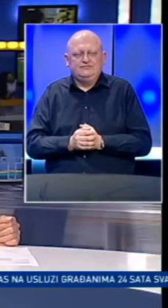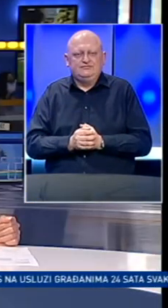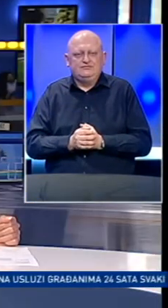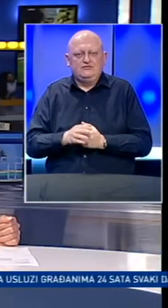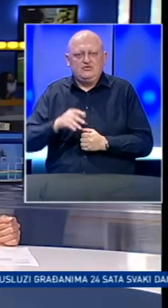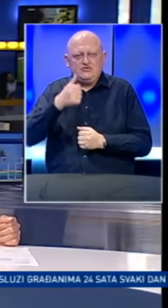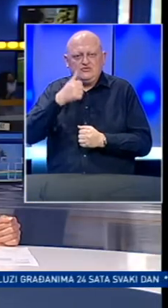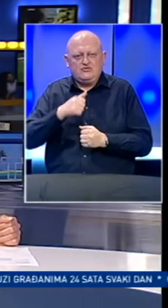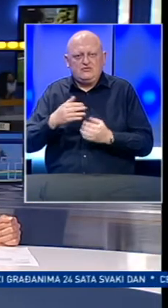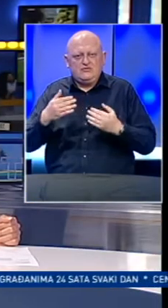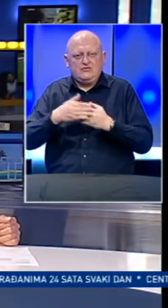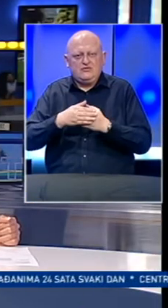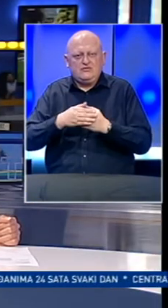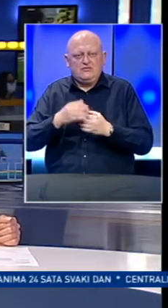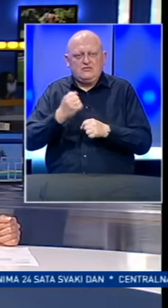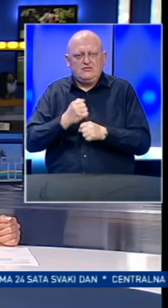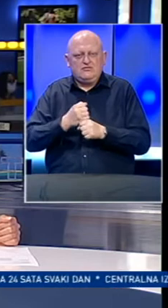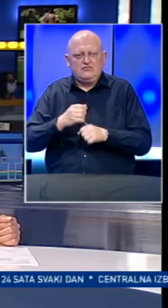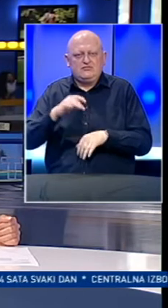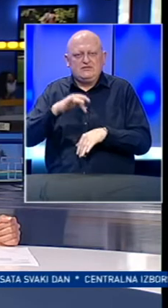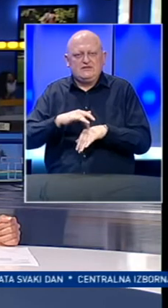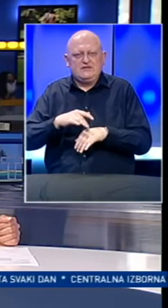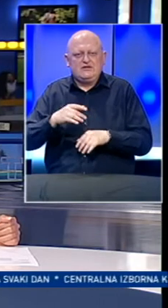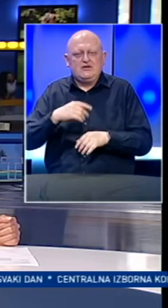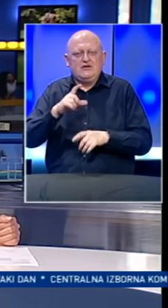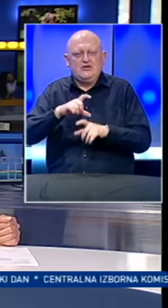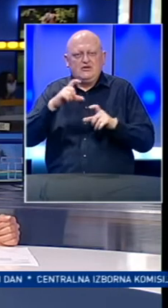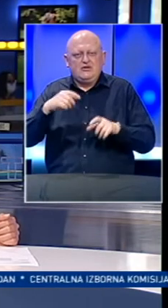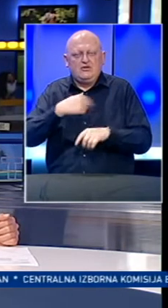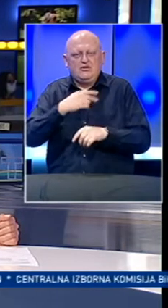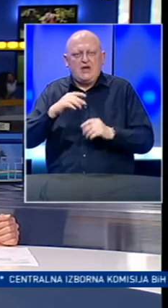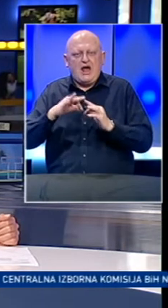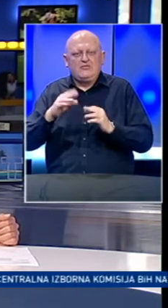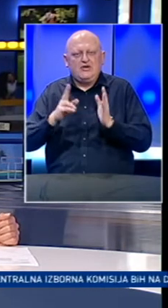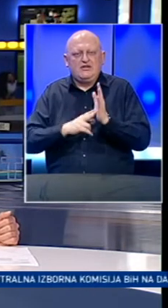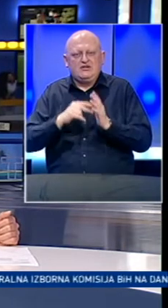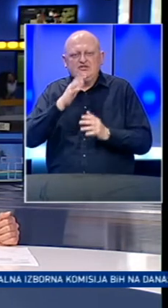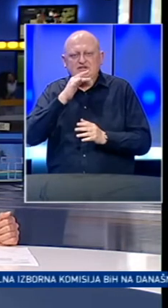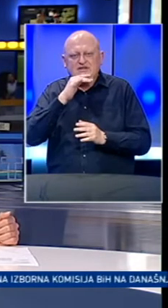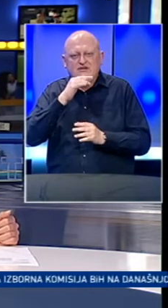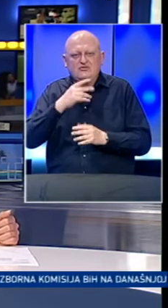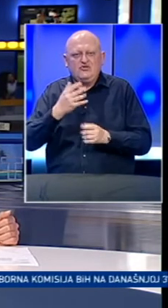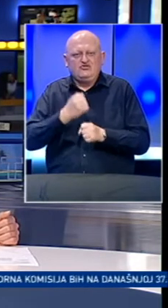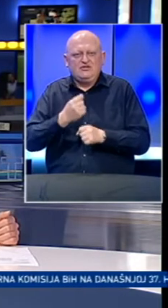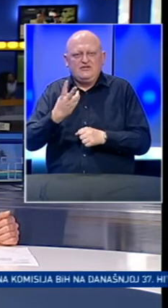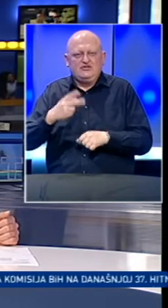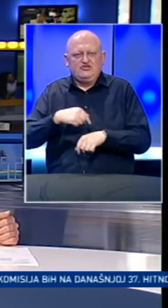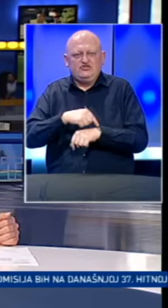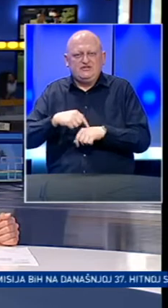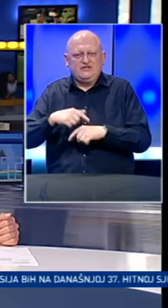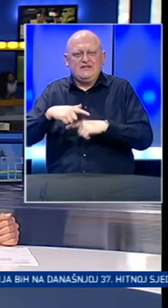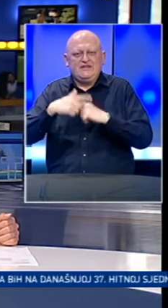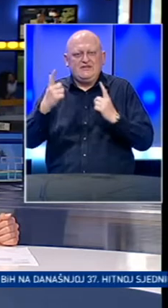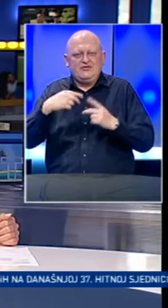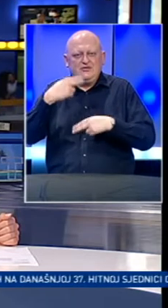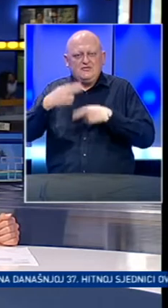Nakon što je u ponoću spostavljen rad urgentnog centra opće bolnice, primarijus dr. Abdullah Nakaš Sarajevo, koji će raditi 24